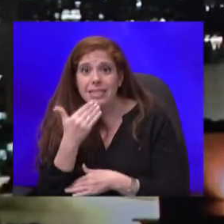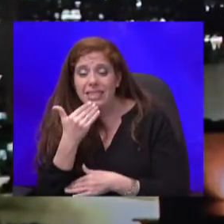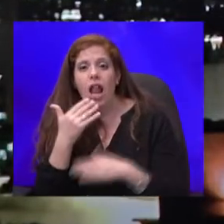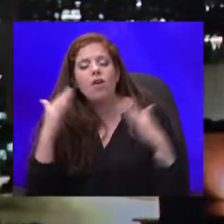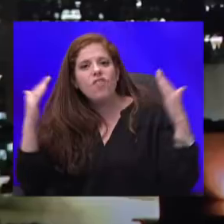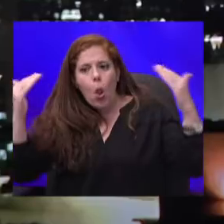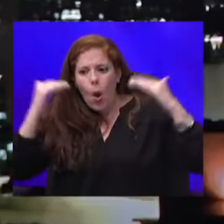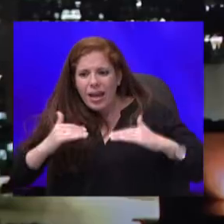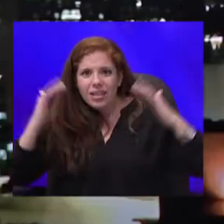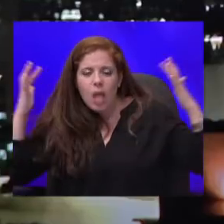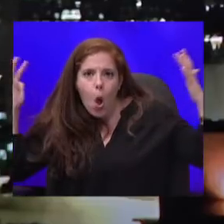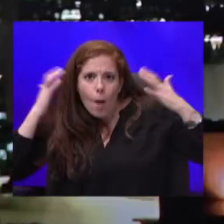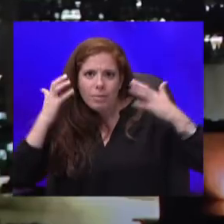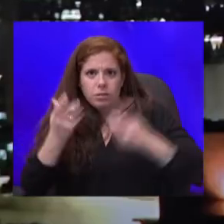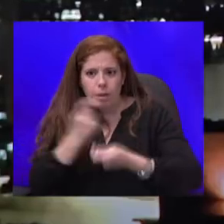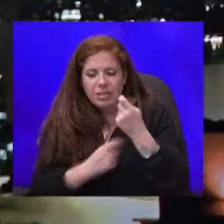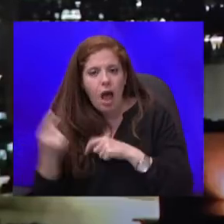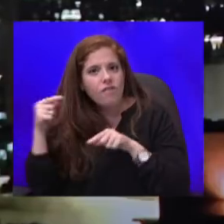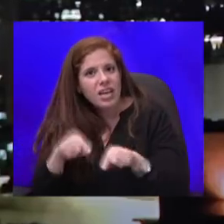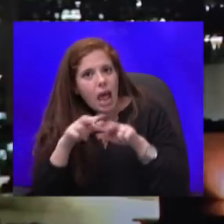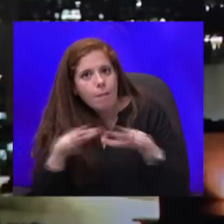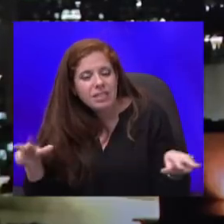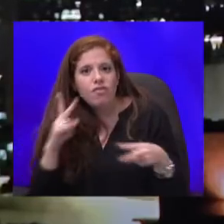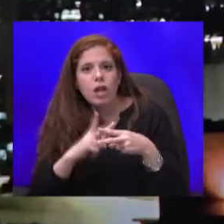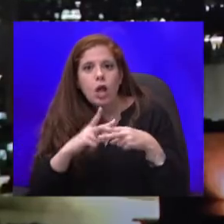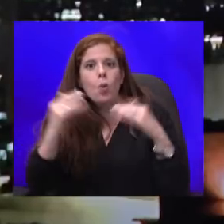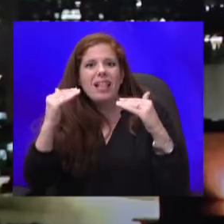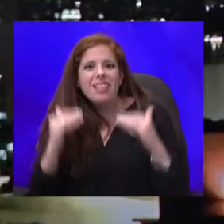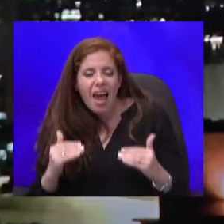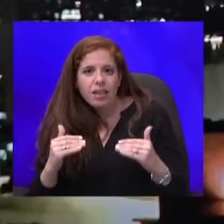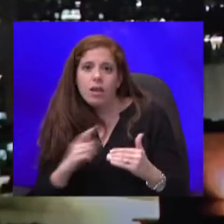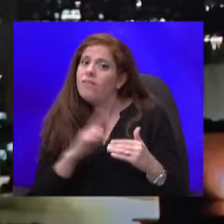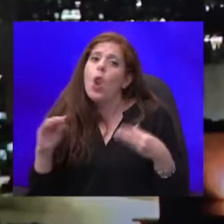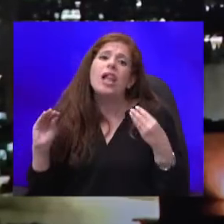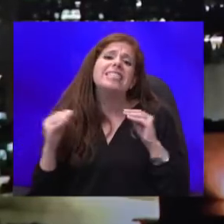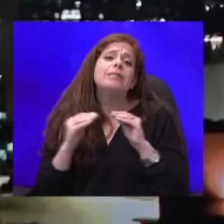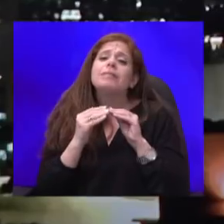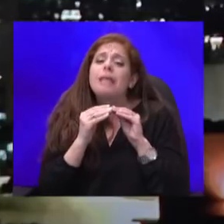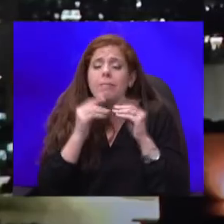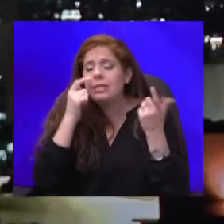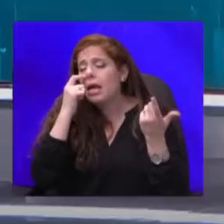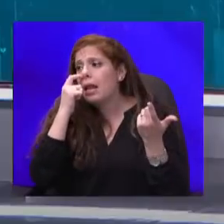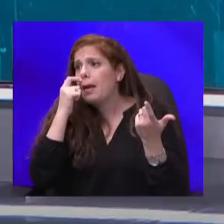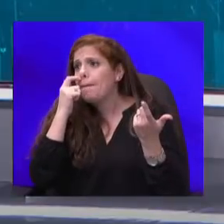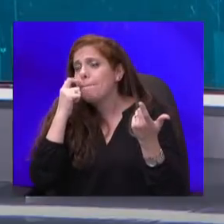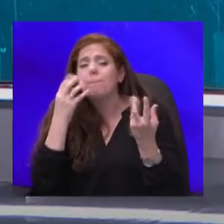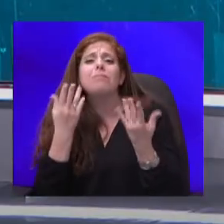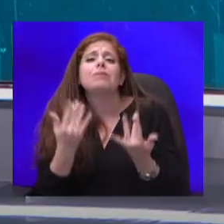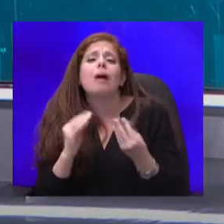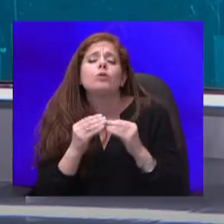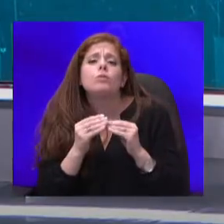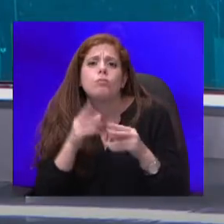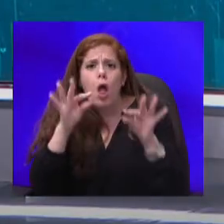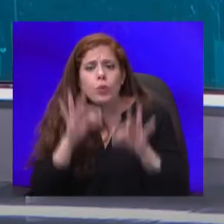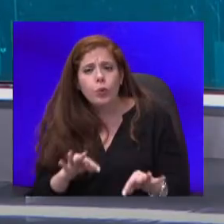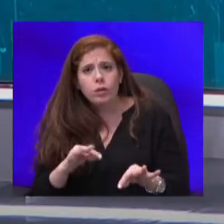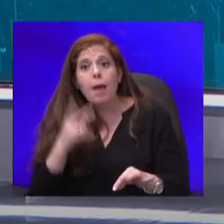ונגיע למצב שהתחלואה תרד, ולא לצמצם את זה למספר מצומצם של חנויות. מה שראינו בשווקים ומה שראינו